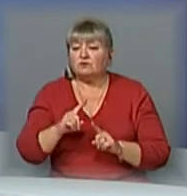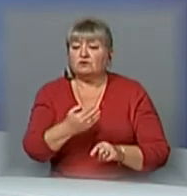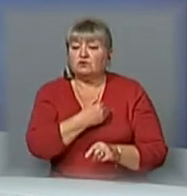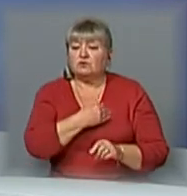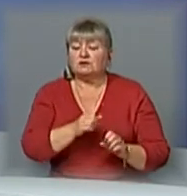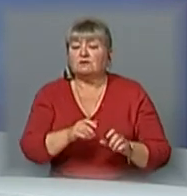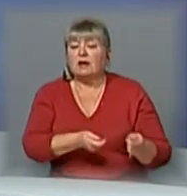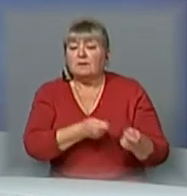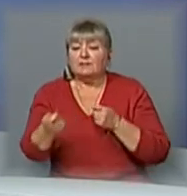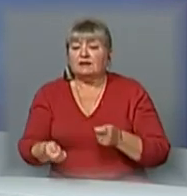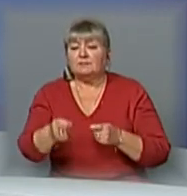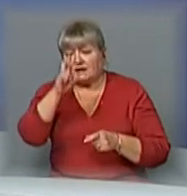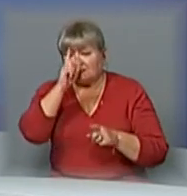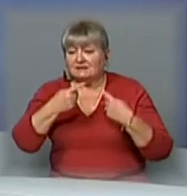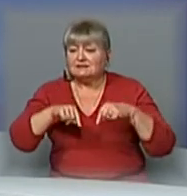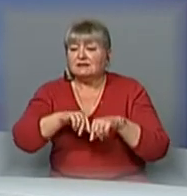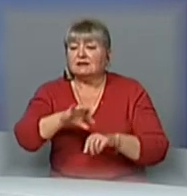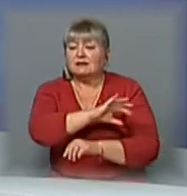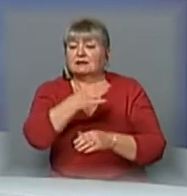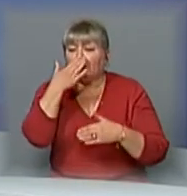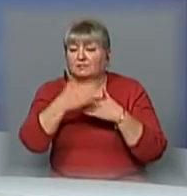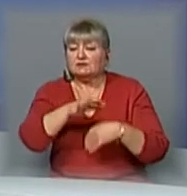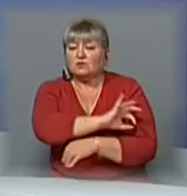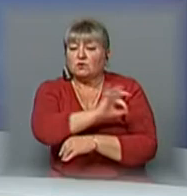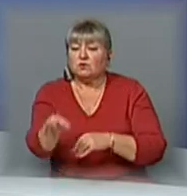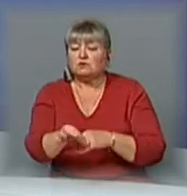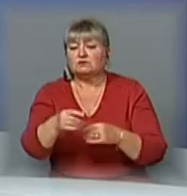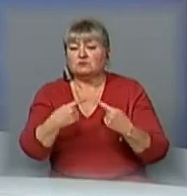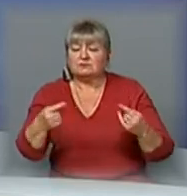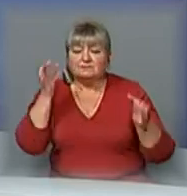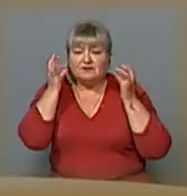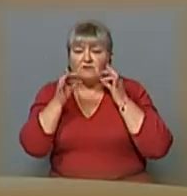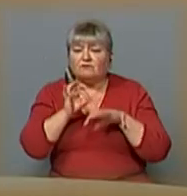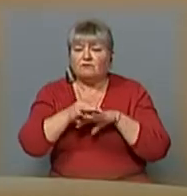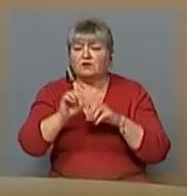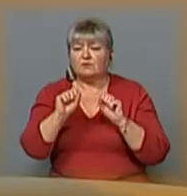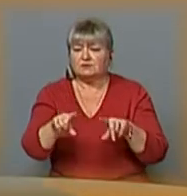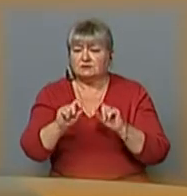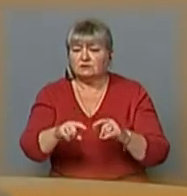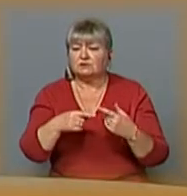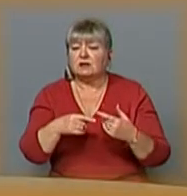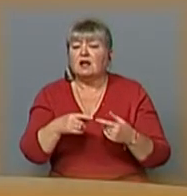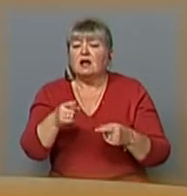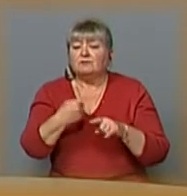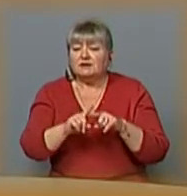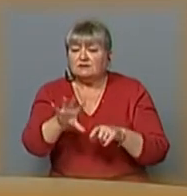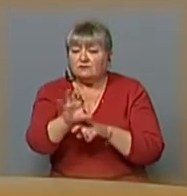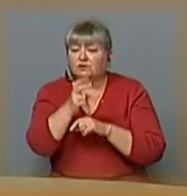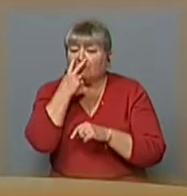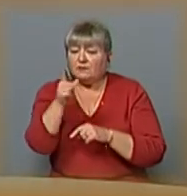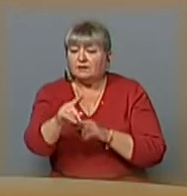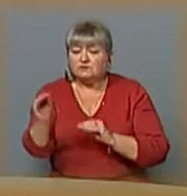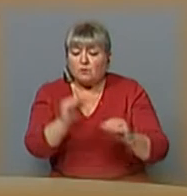однієї з країн близького Сходу до України вироби із дорогоцінних металів. На цих фото ми бачимо, що контрабанду чоловік